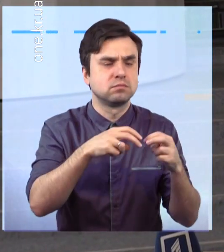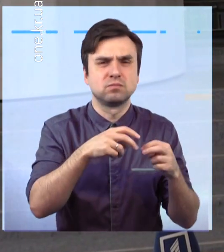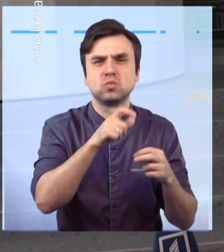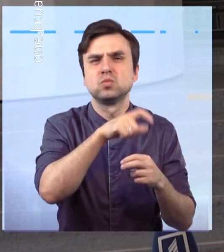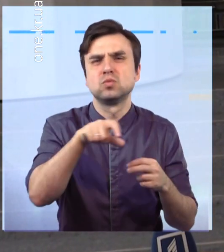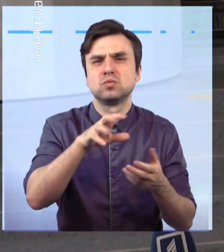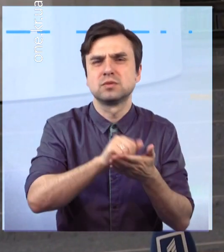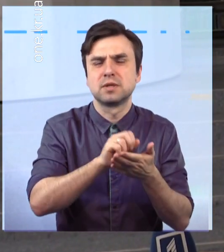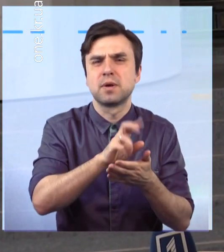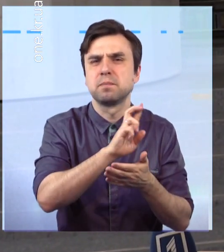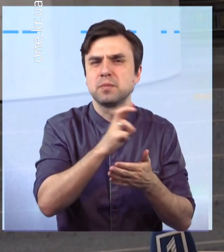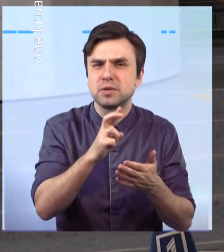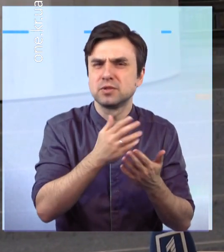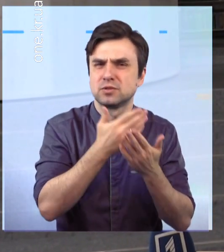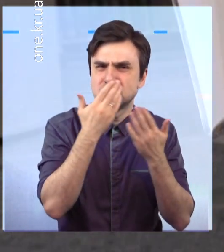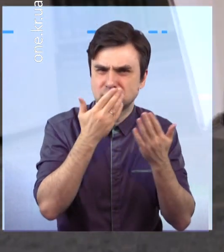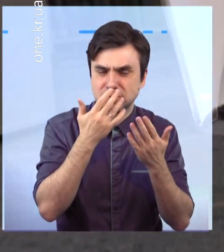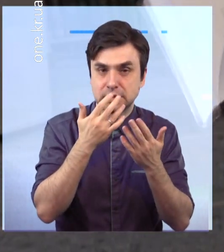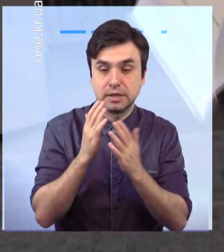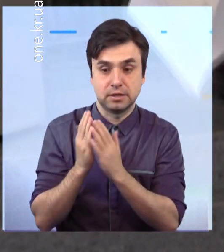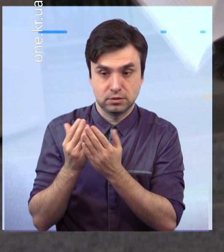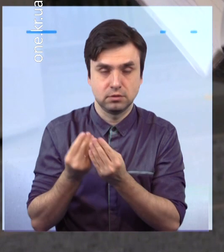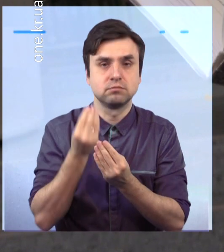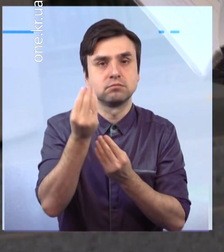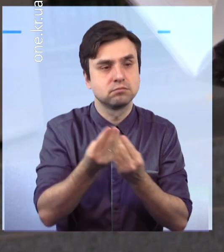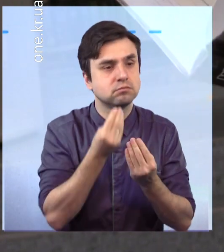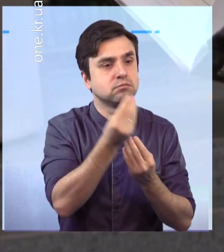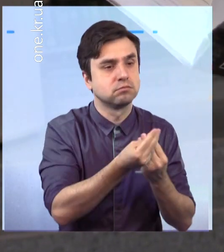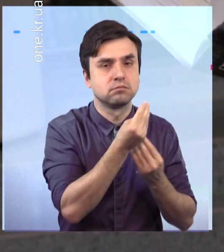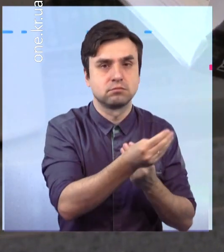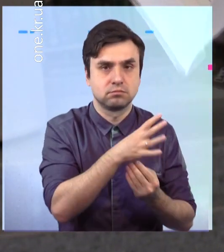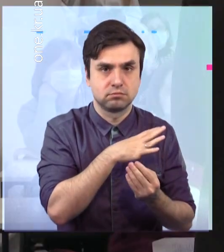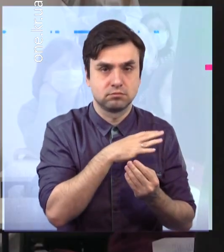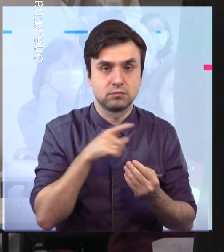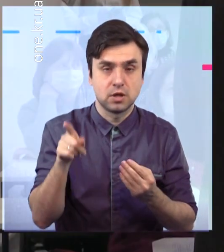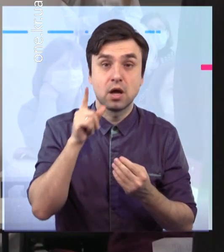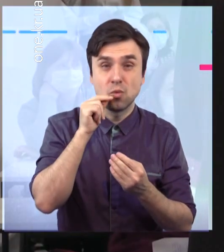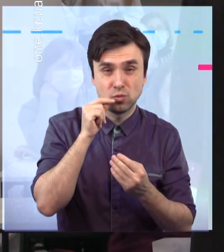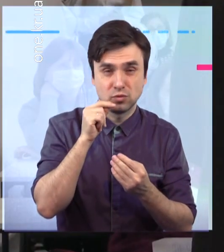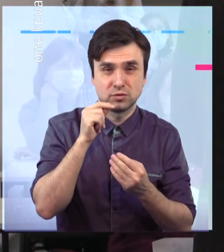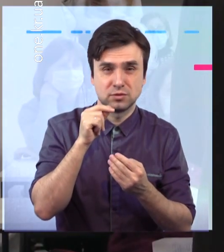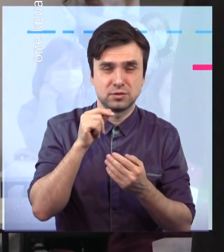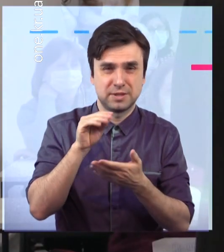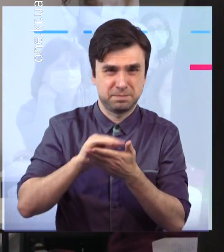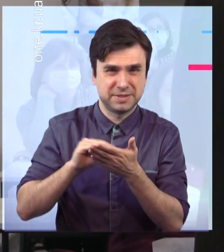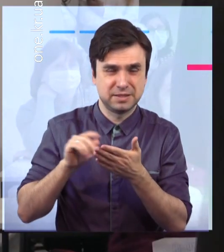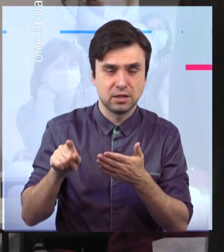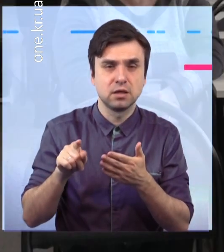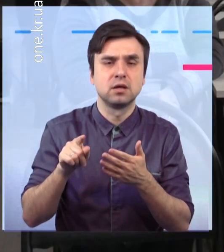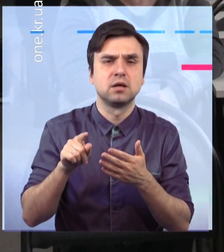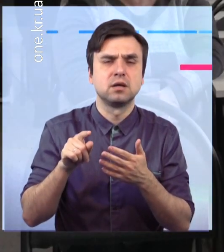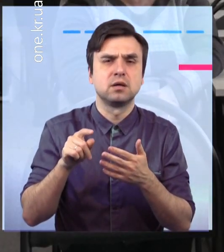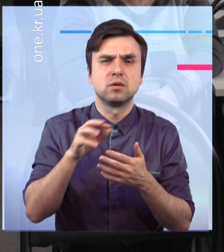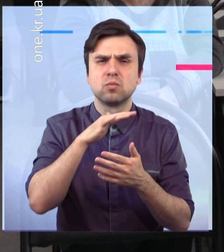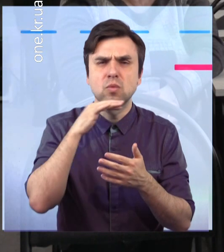15 років, пропрацював за фахом, гірничим інженером, а згодом, після закінчення Московського літературного вишу, почав займатися